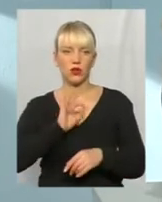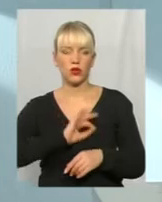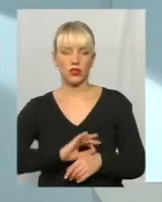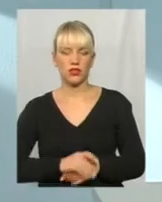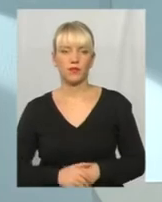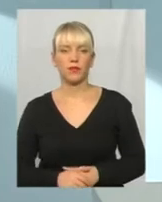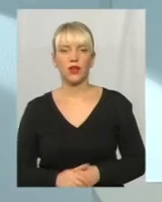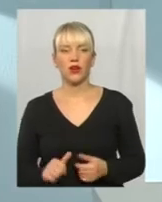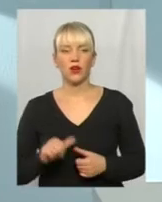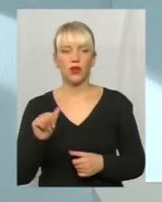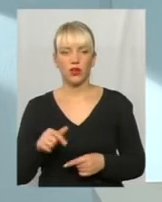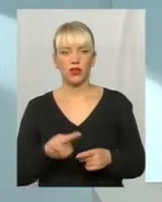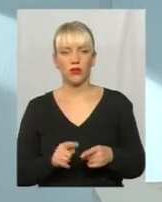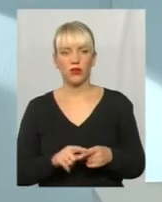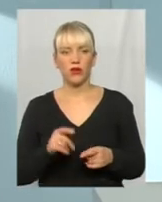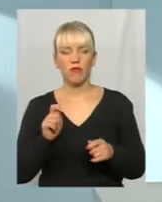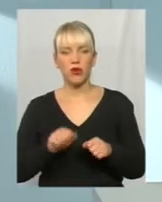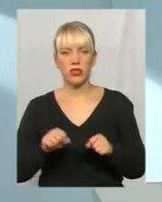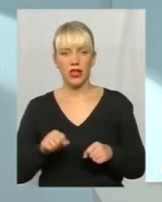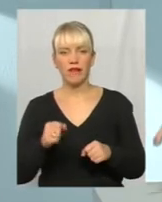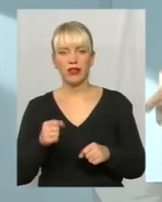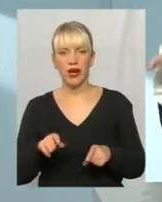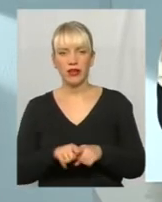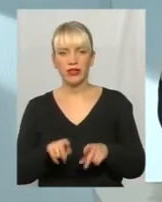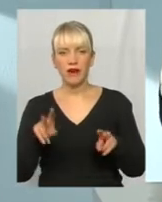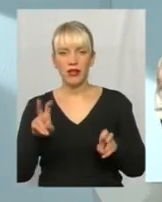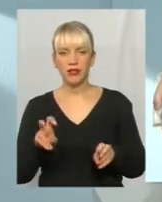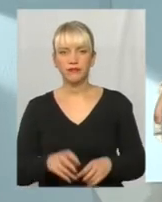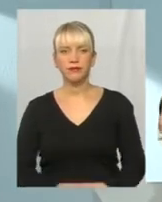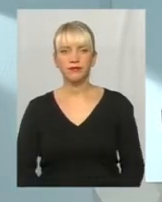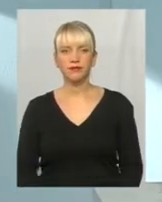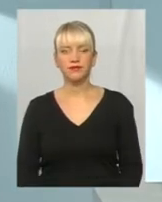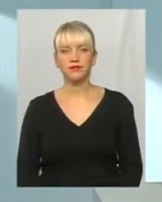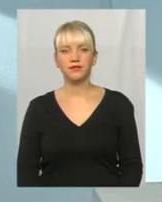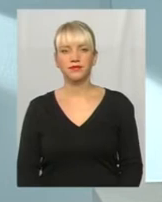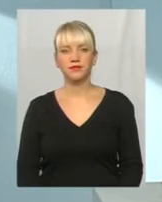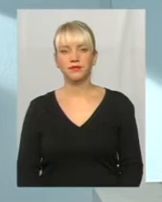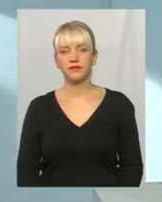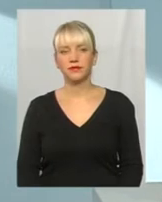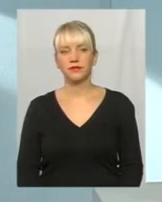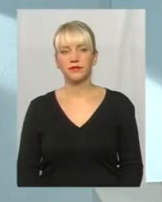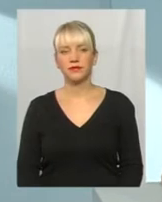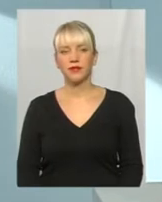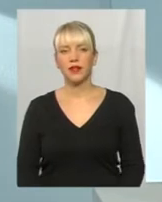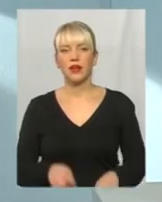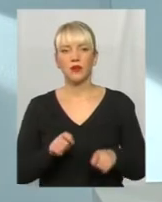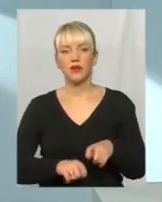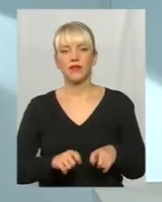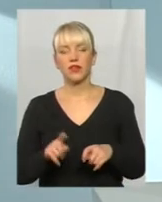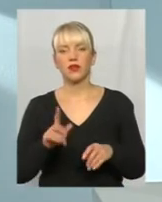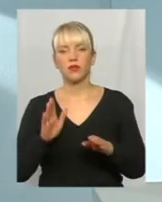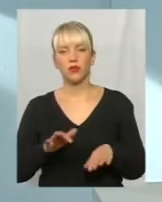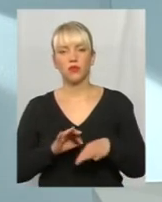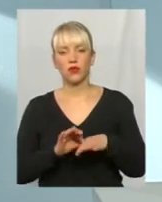Крім того, можливі ще так звані перевірки, які будуть проводитись